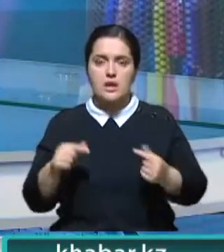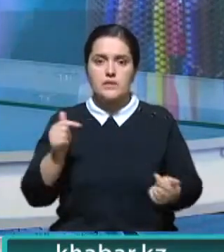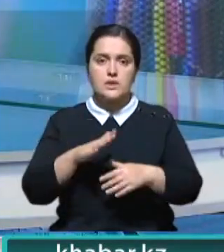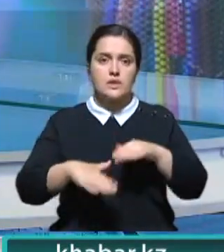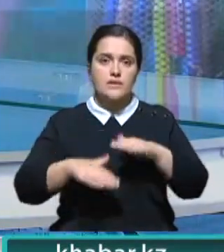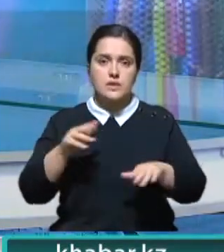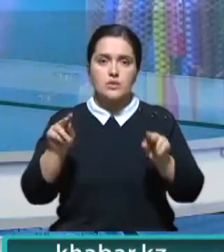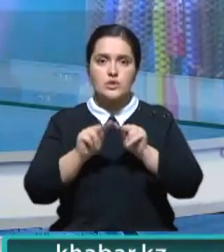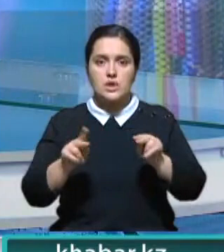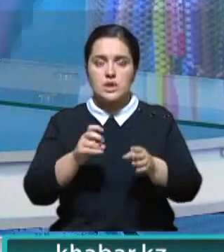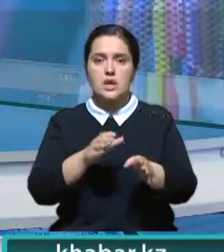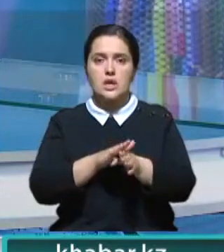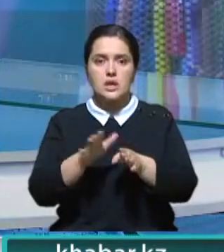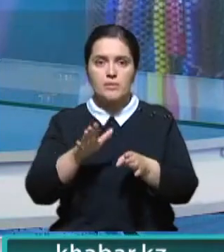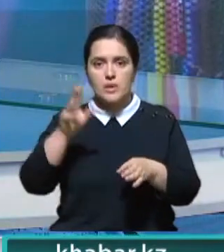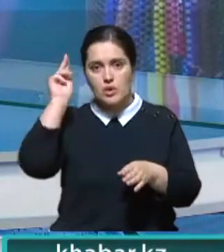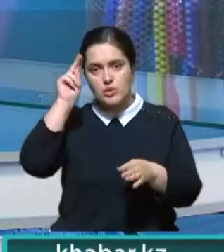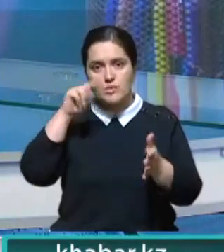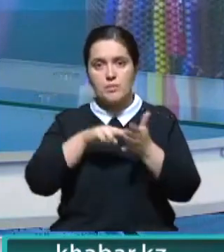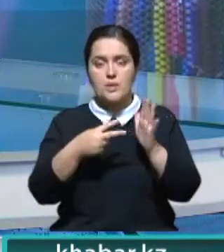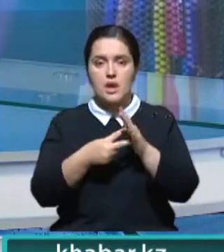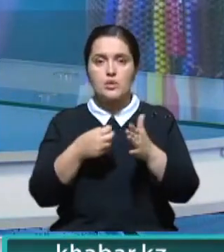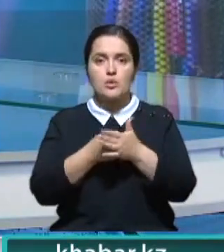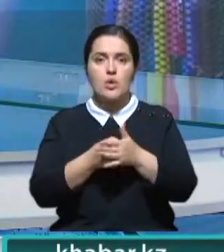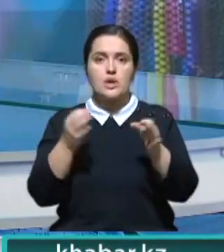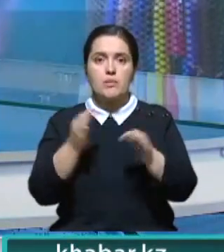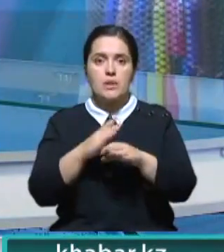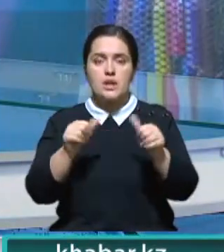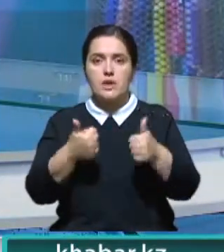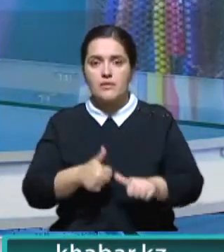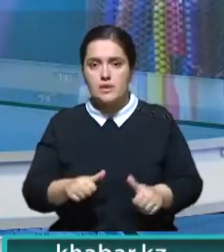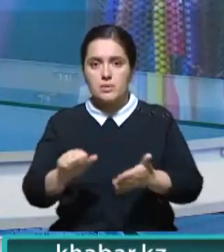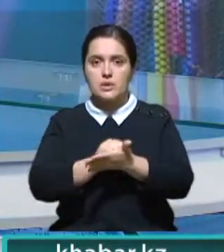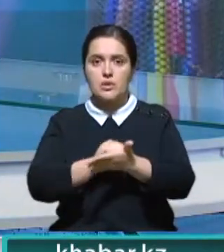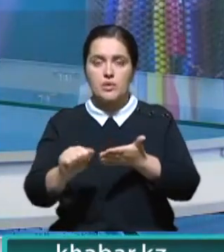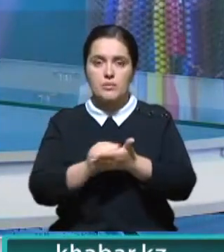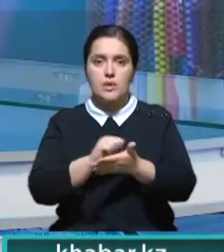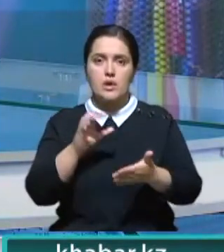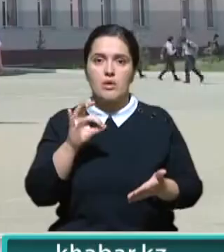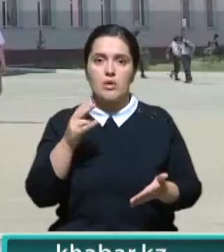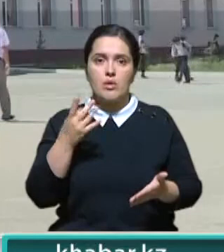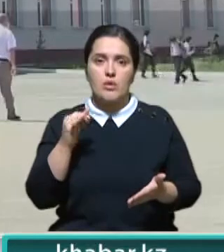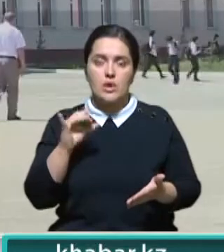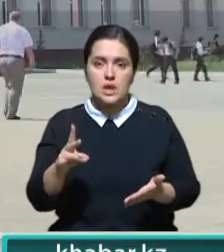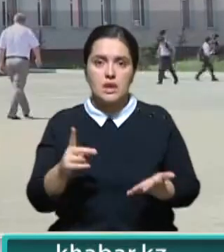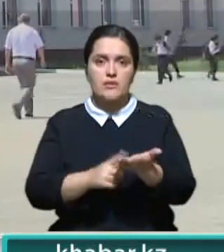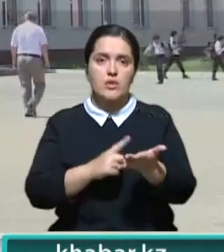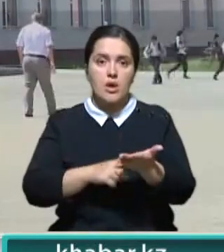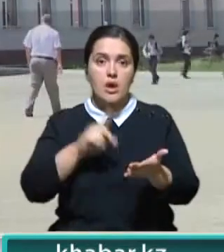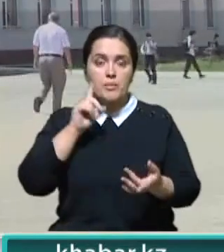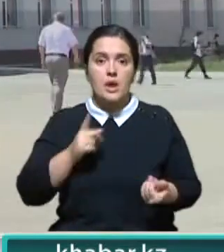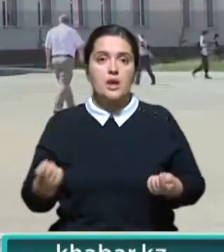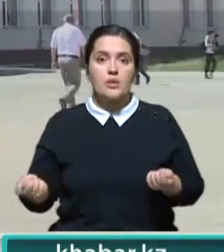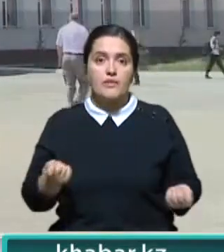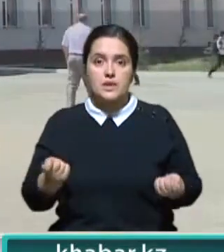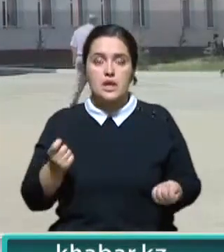несоответствия квалификации учителей и невыполнения учебного плана до неправильного оформления документации и онлайн-дневников.